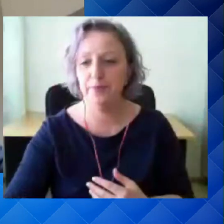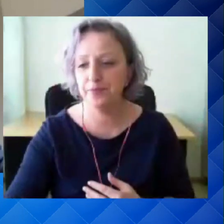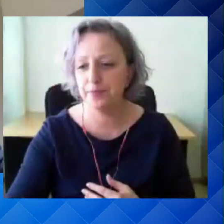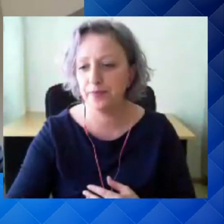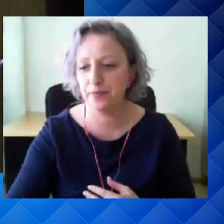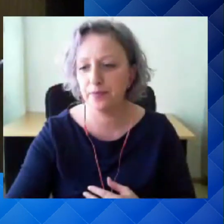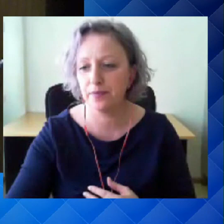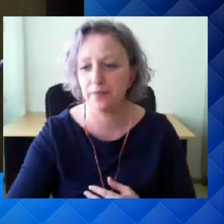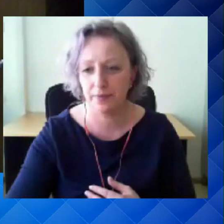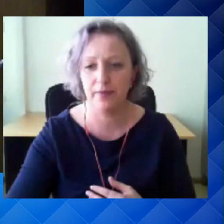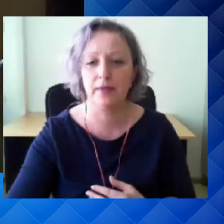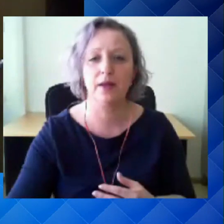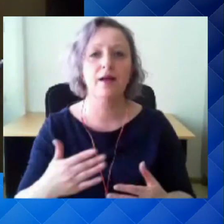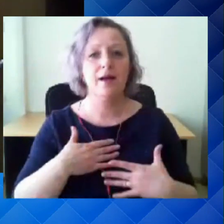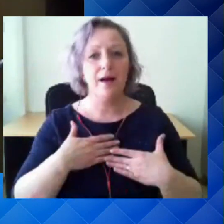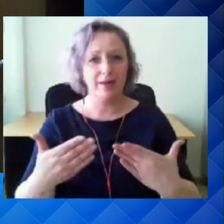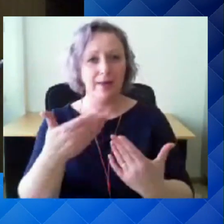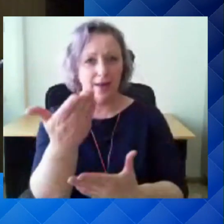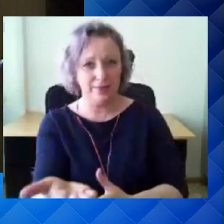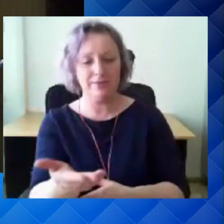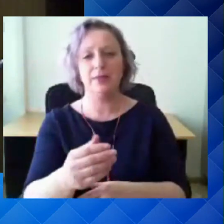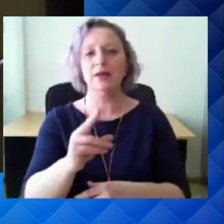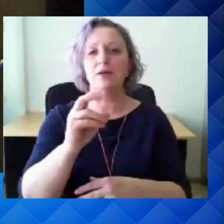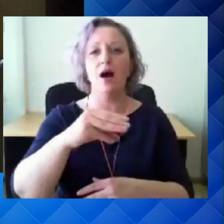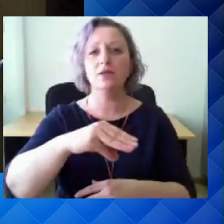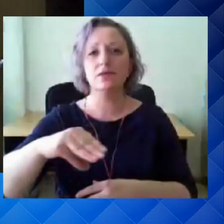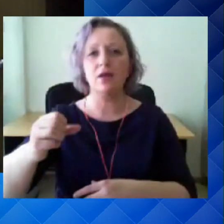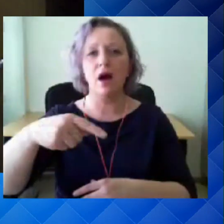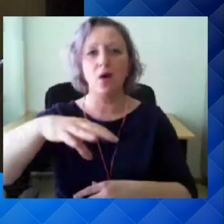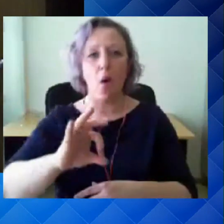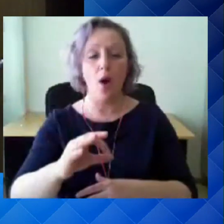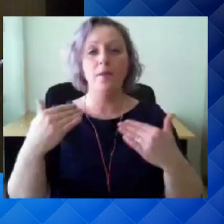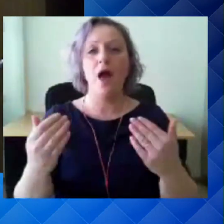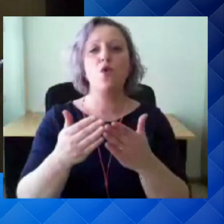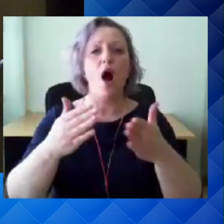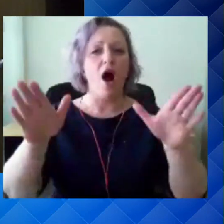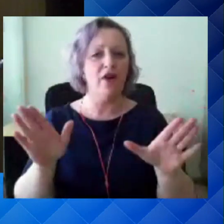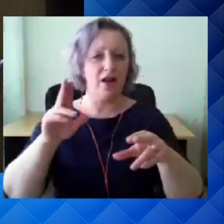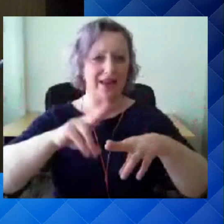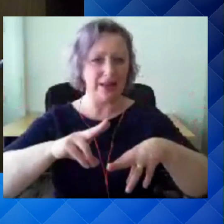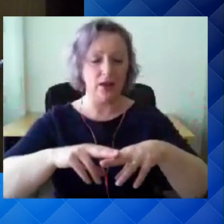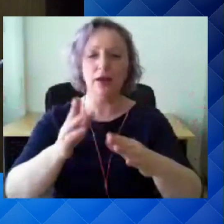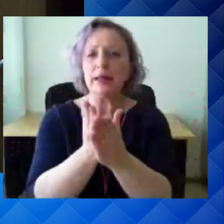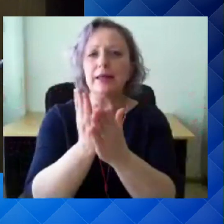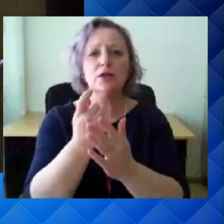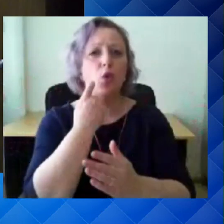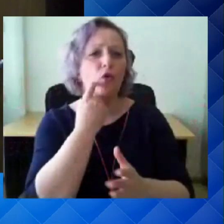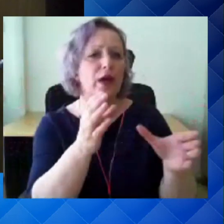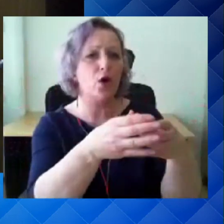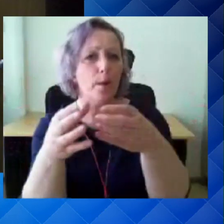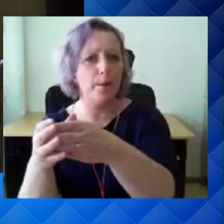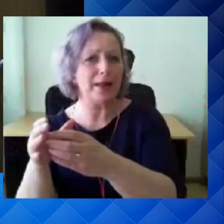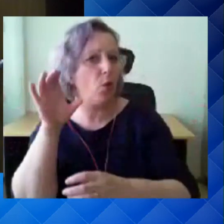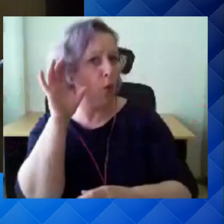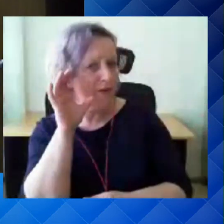Aitäh sul, Hendrik Attako, et ma usunud, kuna tegemist on avaliku istunga, siis kindlasti huvikruupid ka kuulevad, et